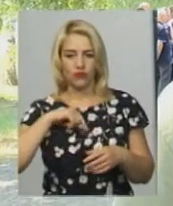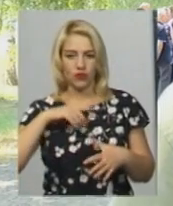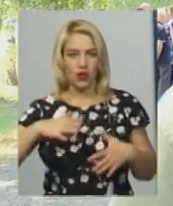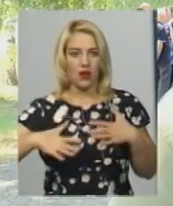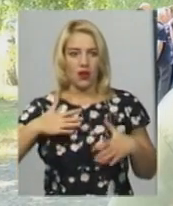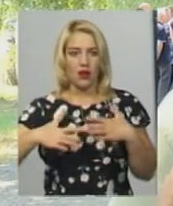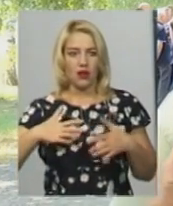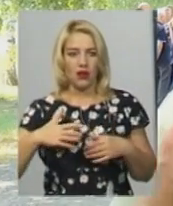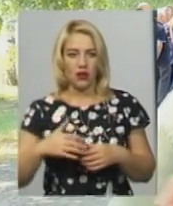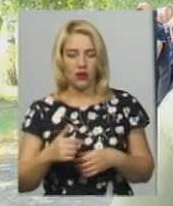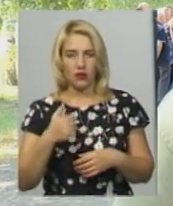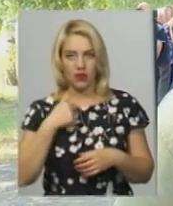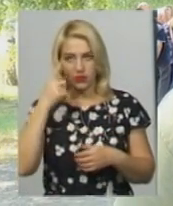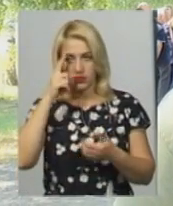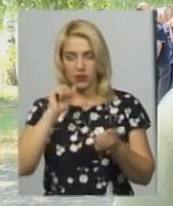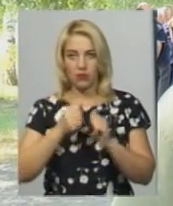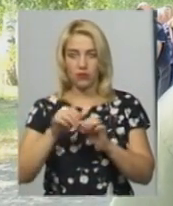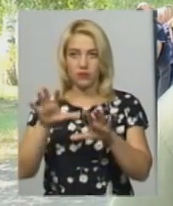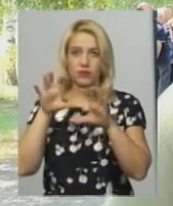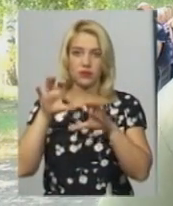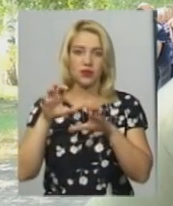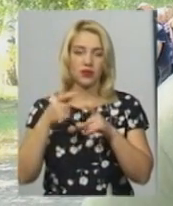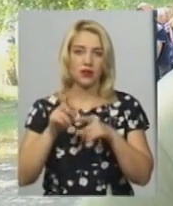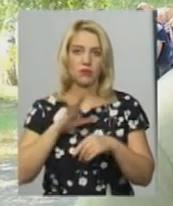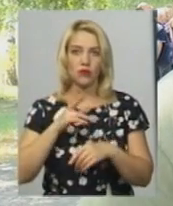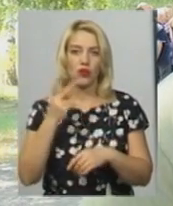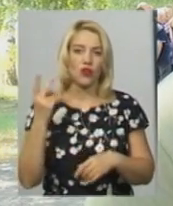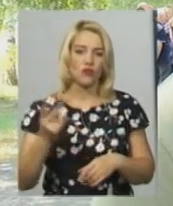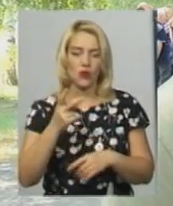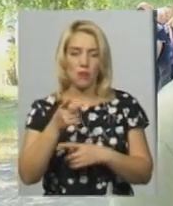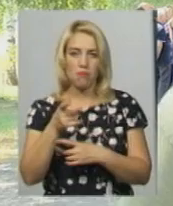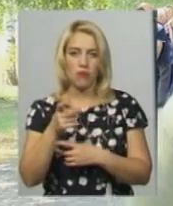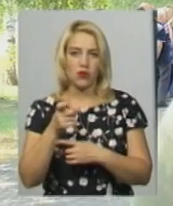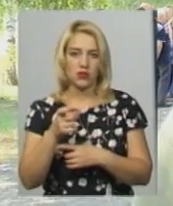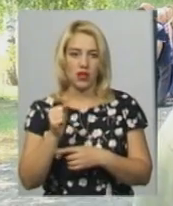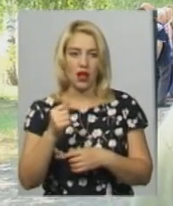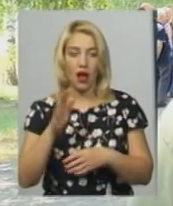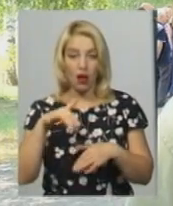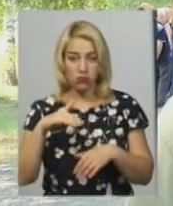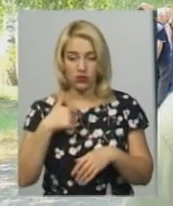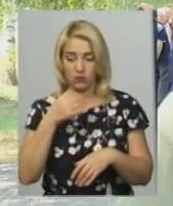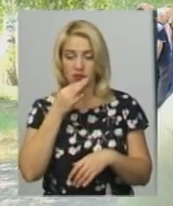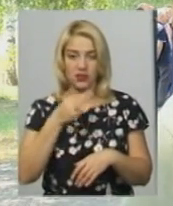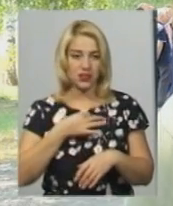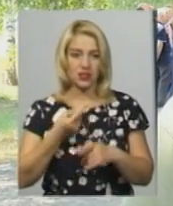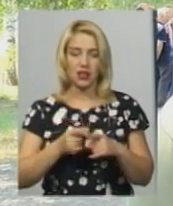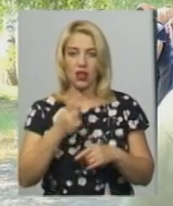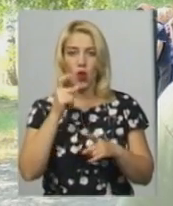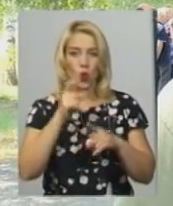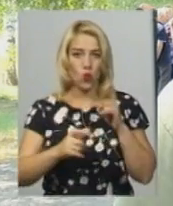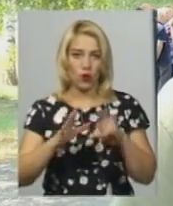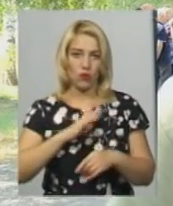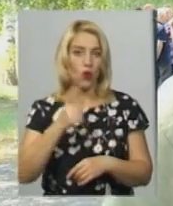мене відбилося в пам'яті, як він ніби подвійний пострій був в живіт у нього. Ну, насправді, як потім мені сказали, що насправді куля була одна,